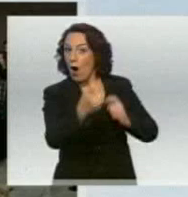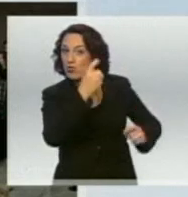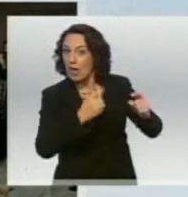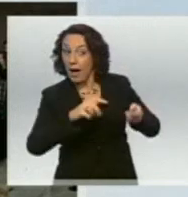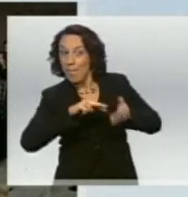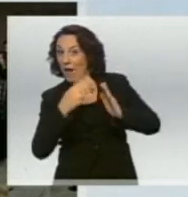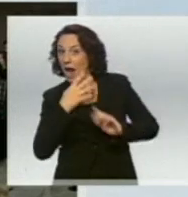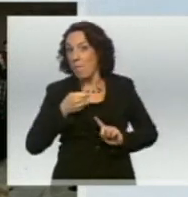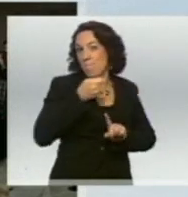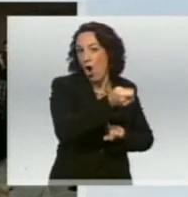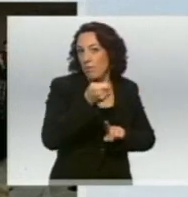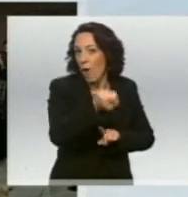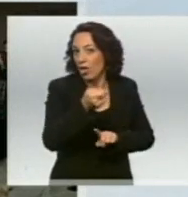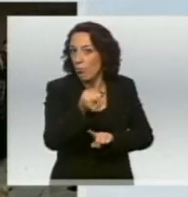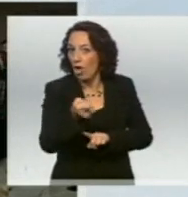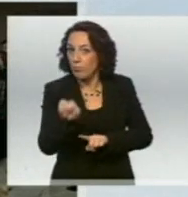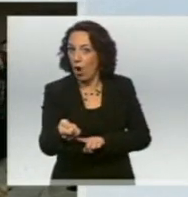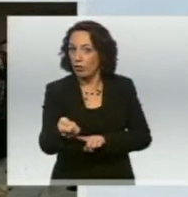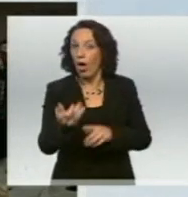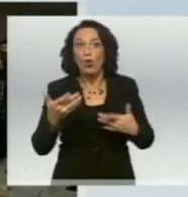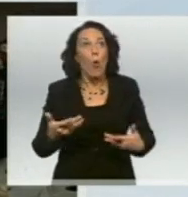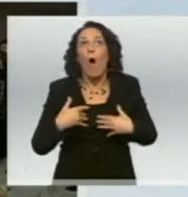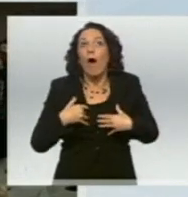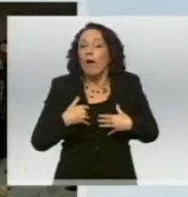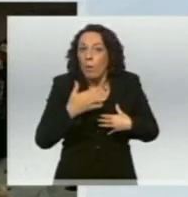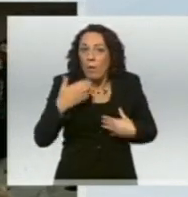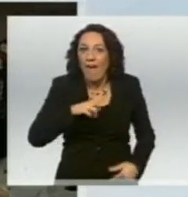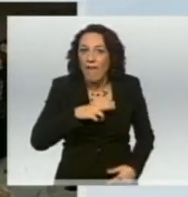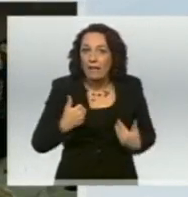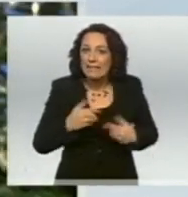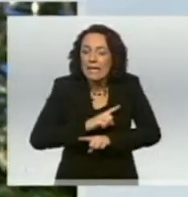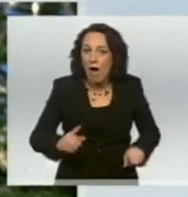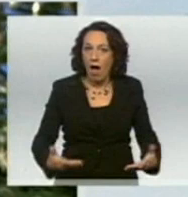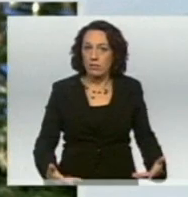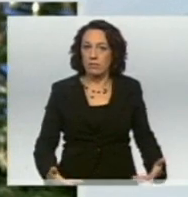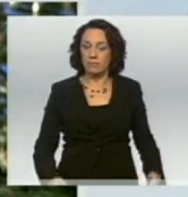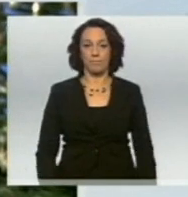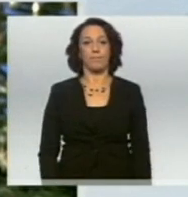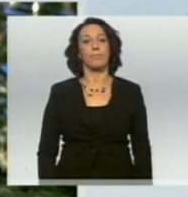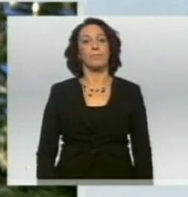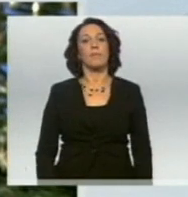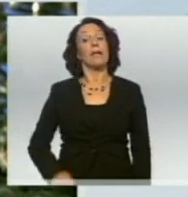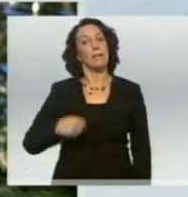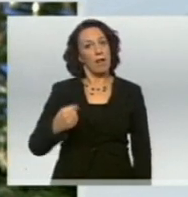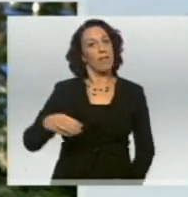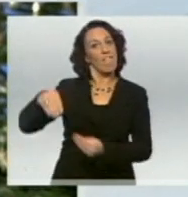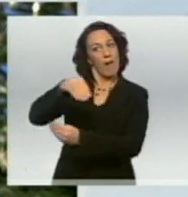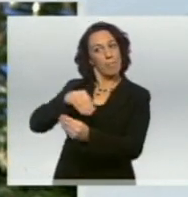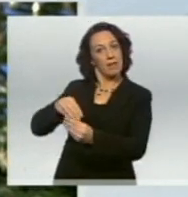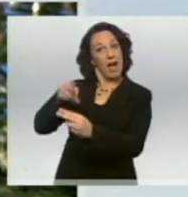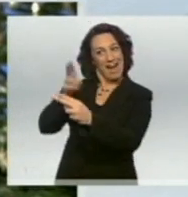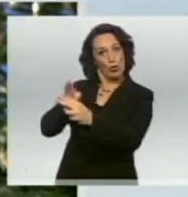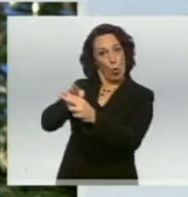haben. Das haben wir nie für möglich gehalten. Ich habe dann die Angehörigen getroffen.